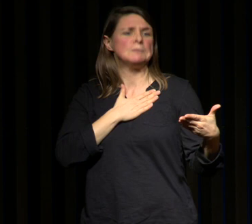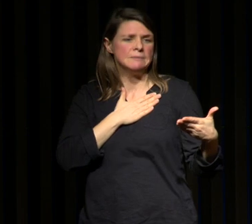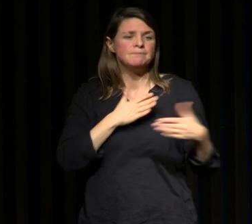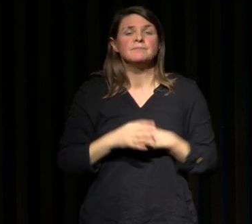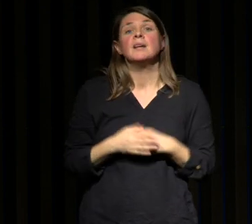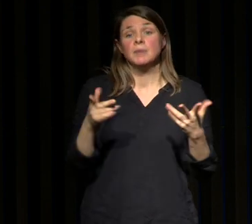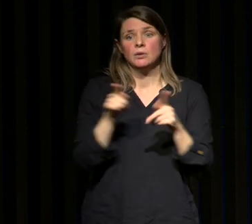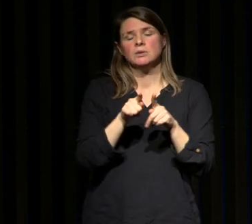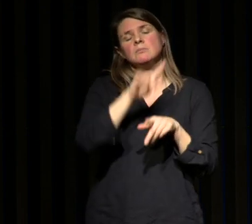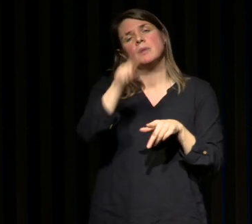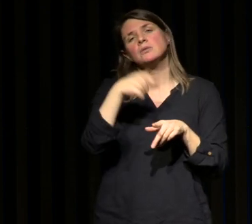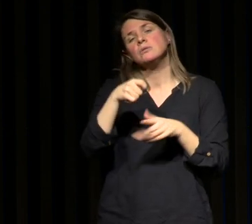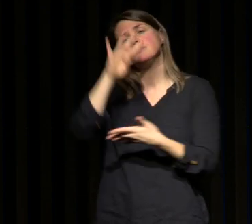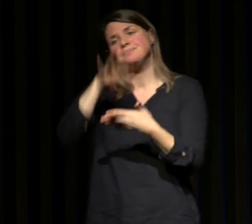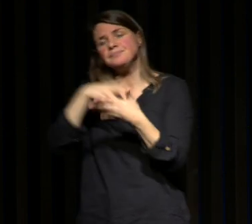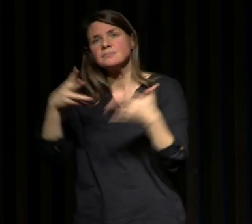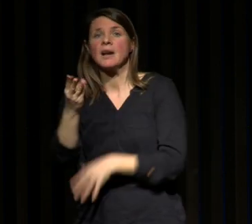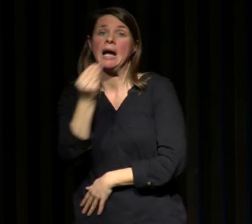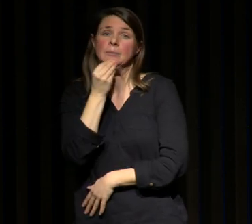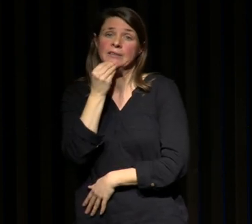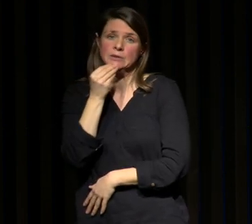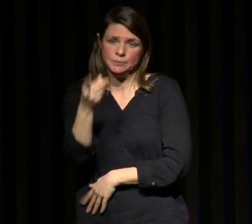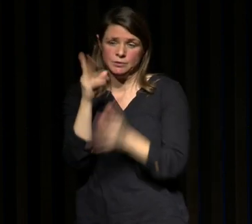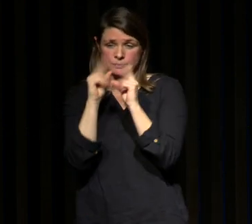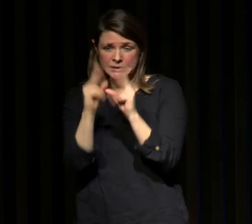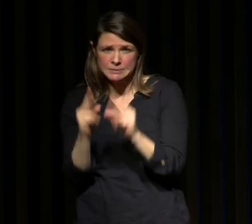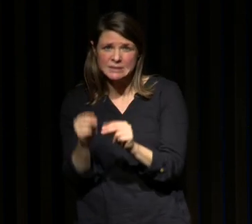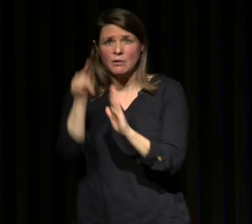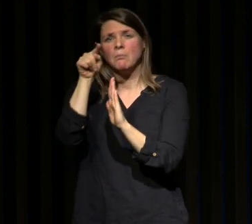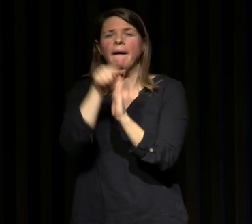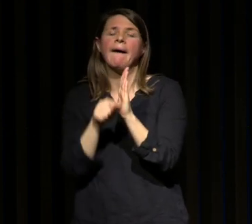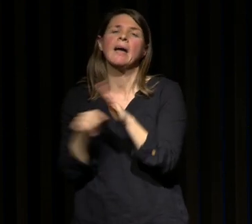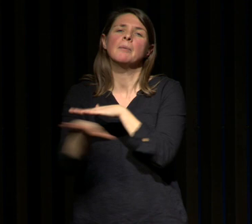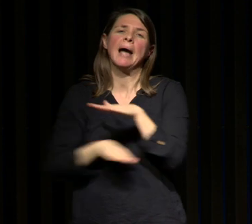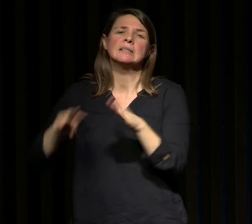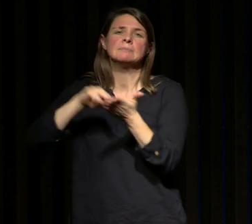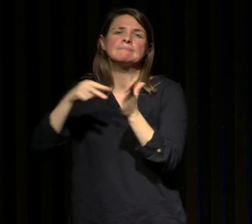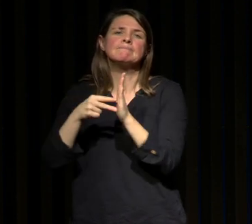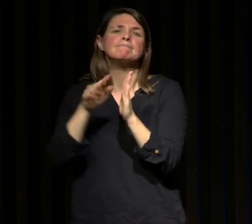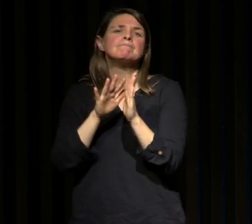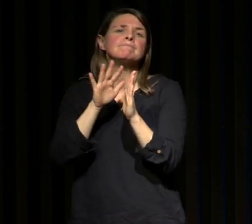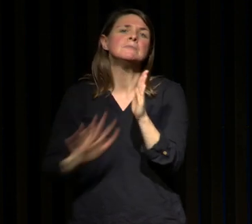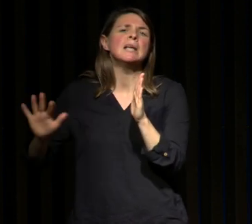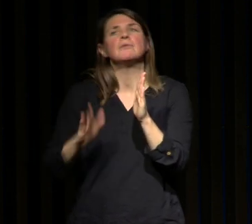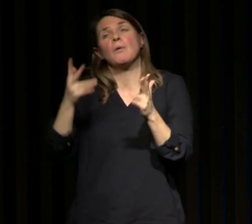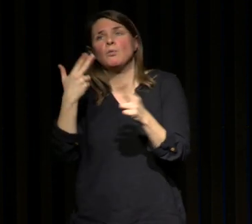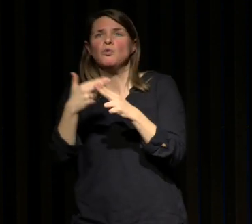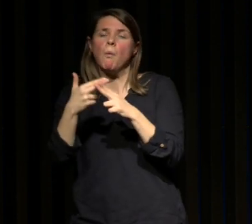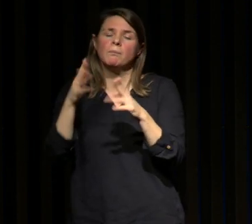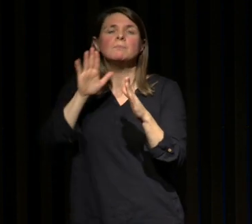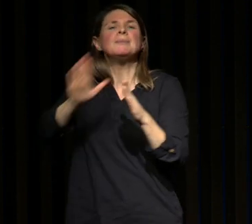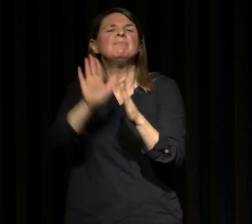trait à l'alimentation où on vous définit dans l'antifatigue en gros les règles de base d'un régime méditerranéen moi je l'appelle aussi